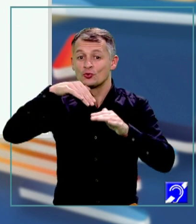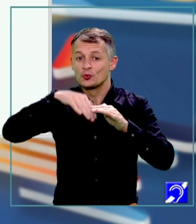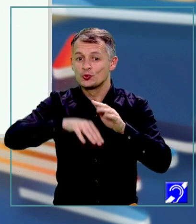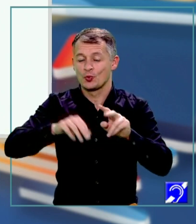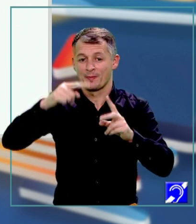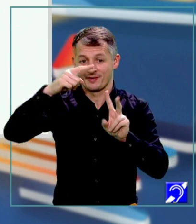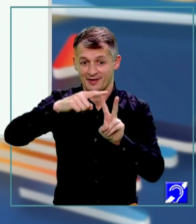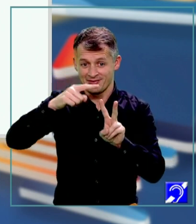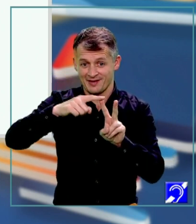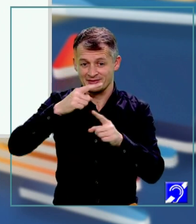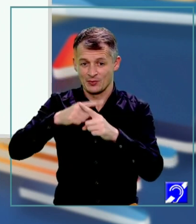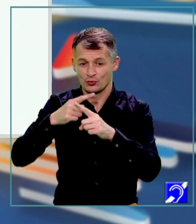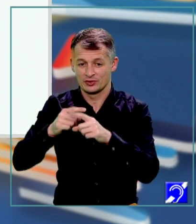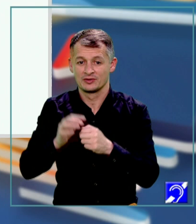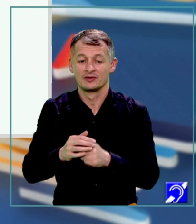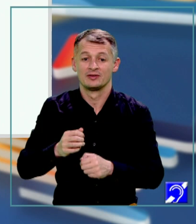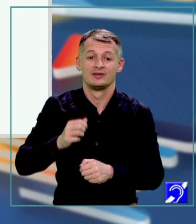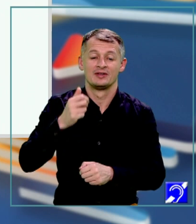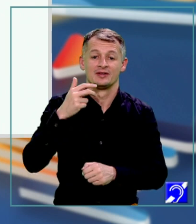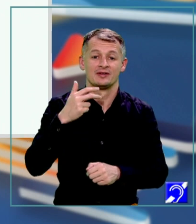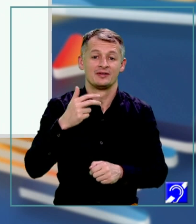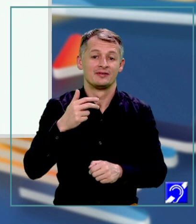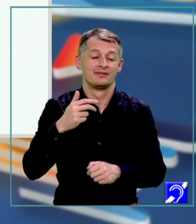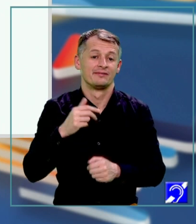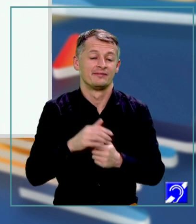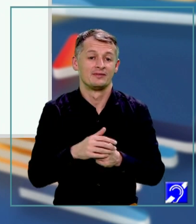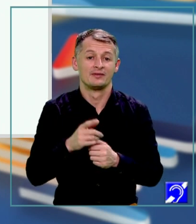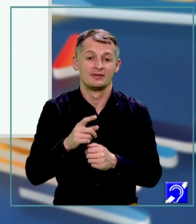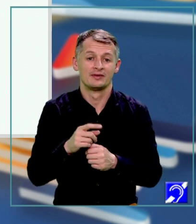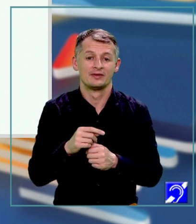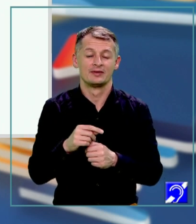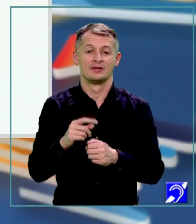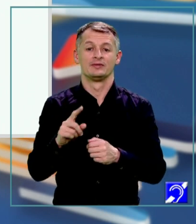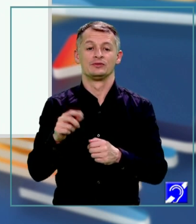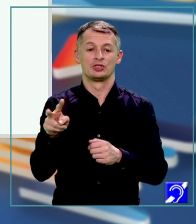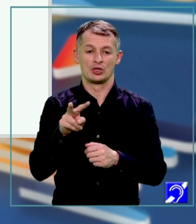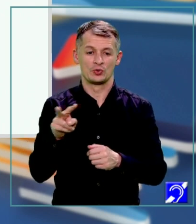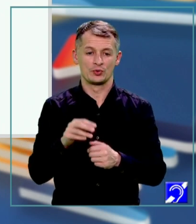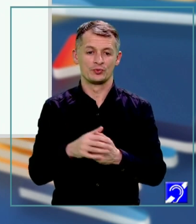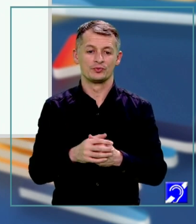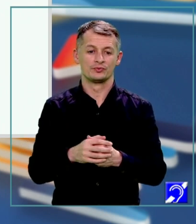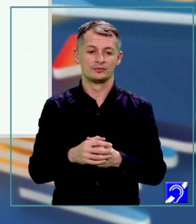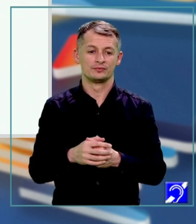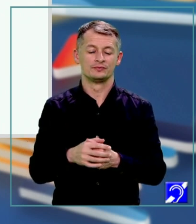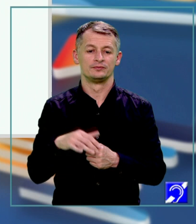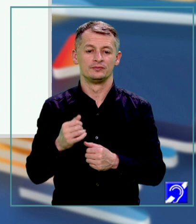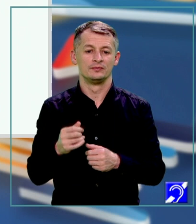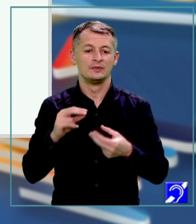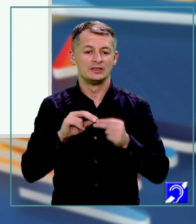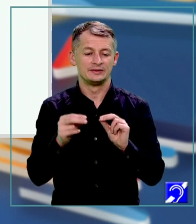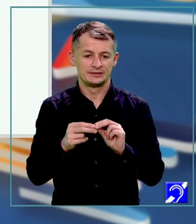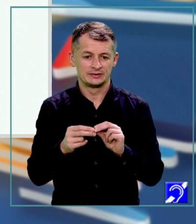Deci radical din 3 minus radical din 5. Demulții cu radical din 3 plus radical din 5